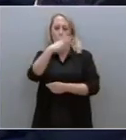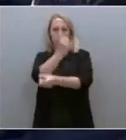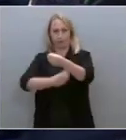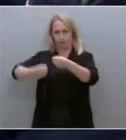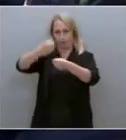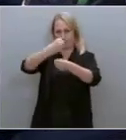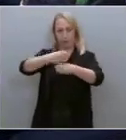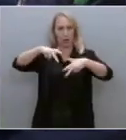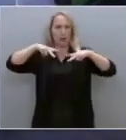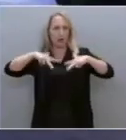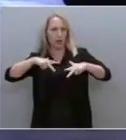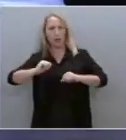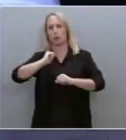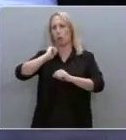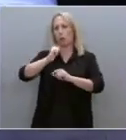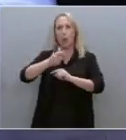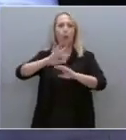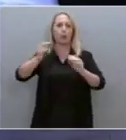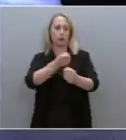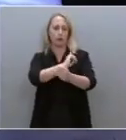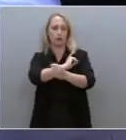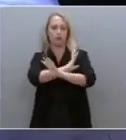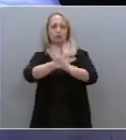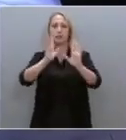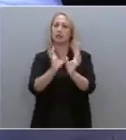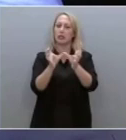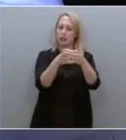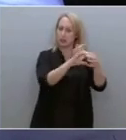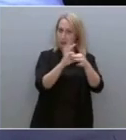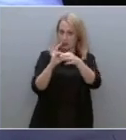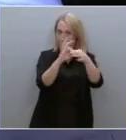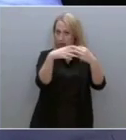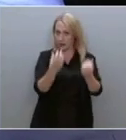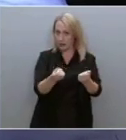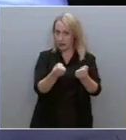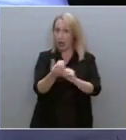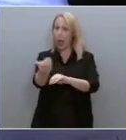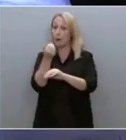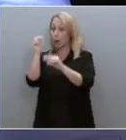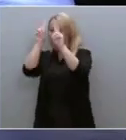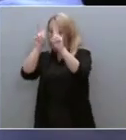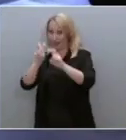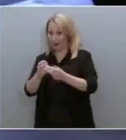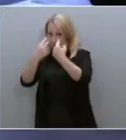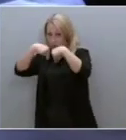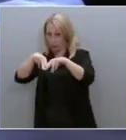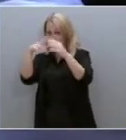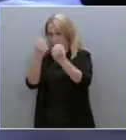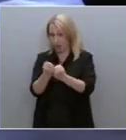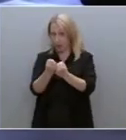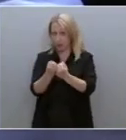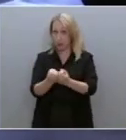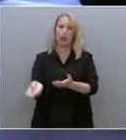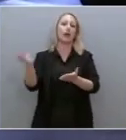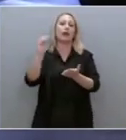είτε αυτοδύναμα είτε συνεργασίας, θα προχωρήσετε σε προανακριτική επιτροπή. Και